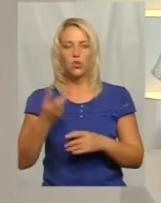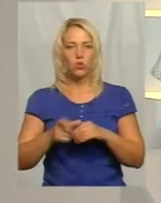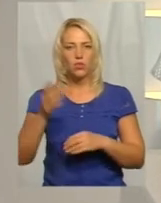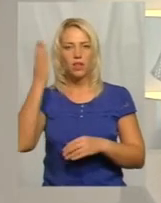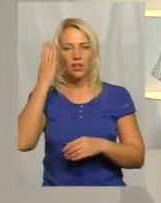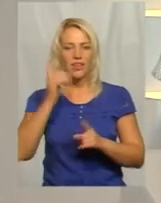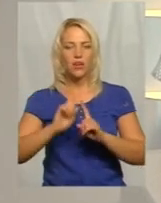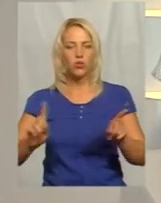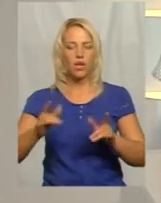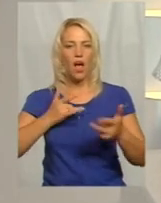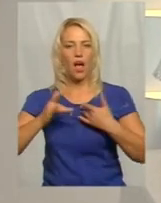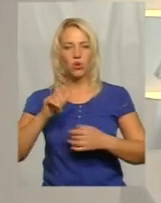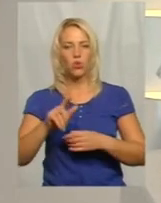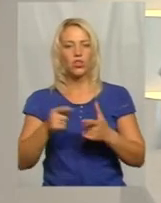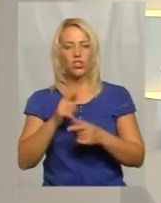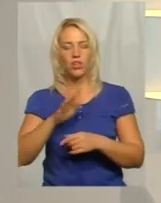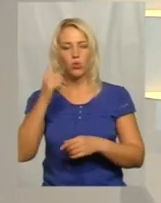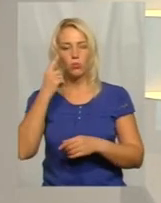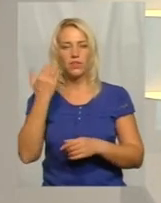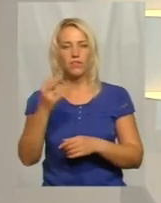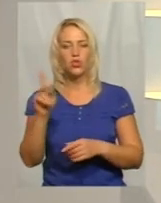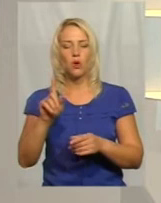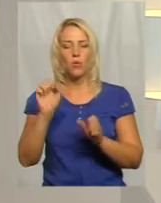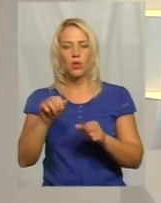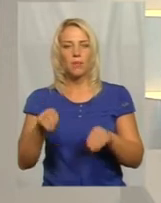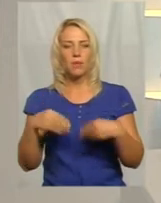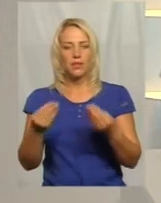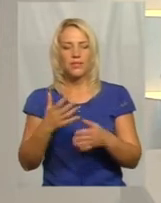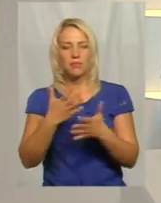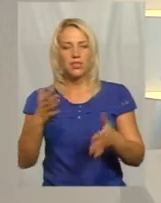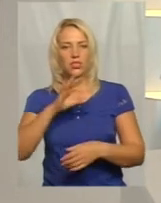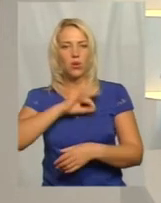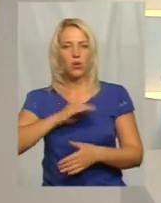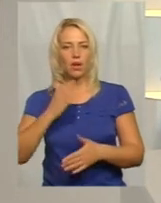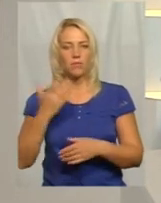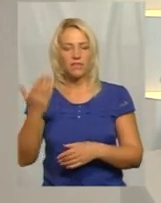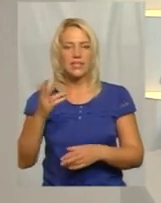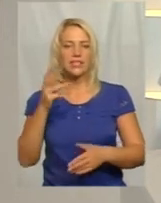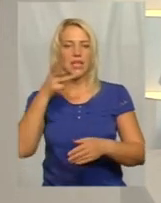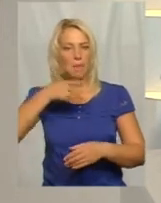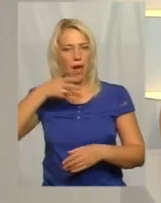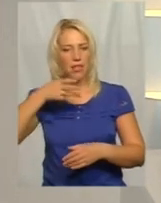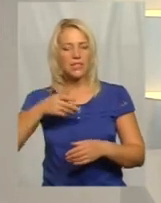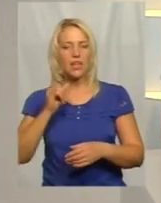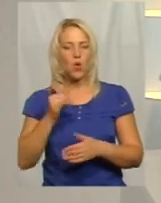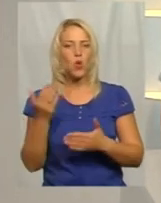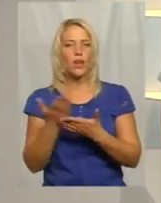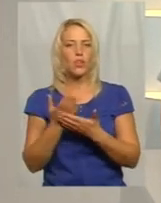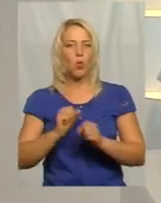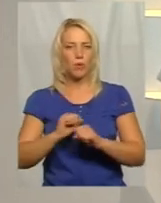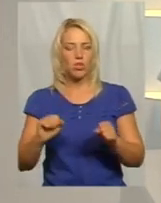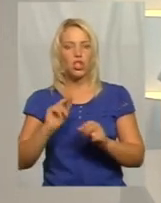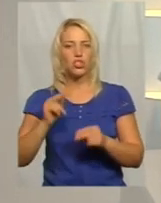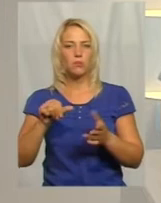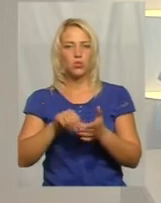креативний актор. Чи не думаєте ви, що могли б принести більше користи, якби знімалися українському патріотичному кіно, ніж участь в АТО? Видите